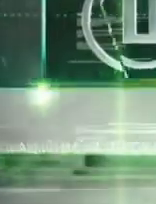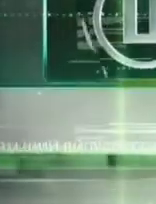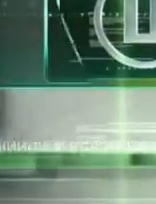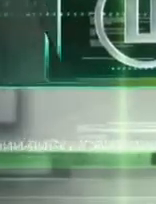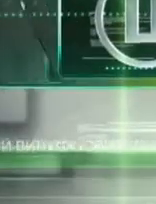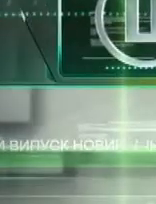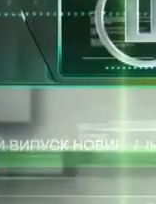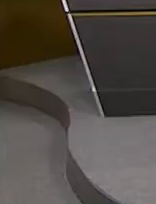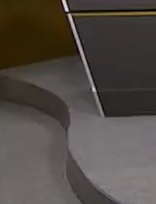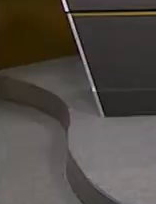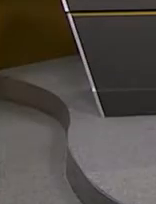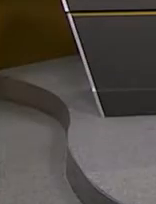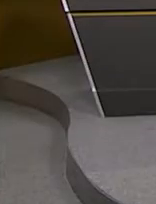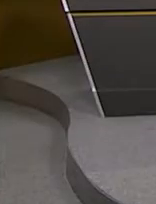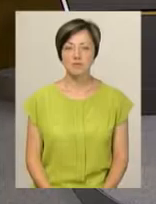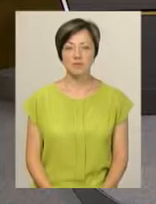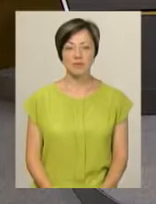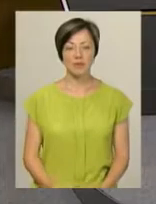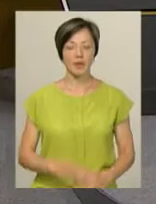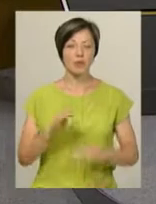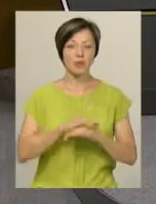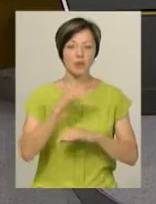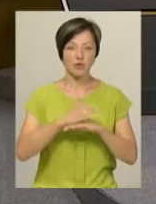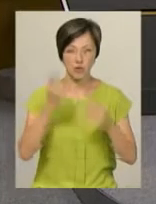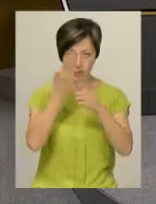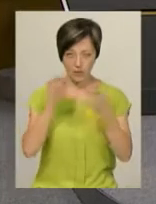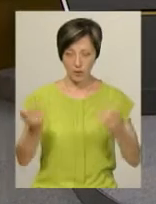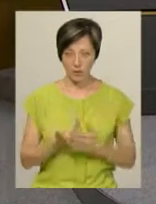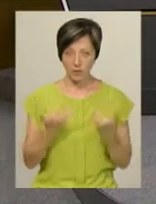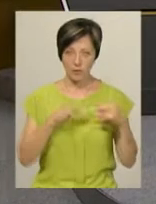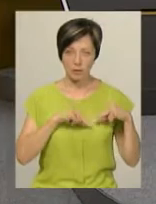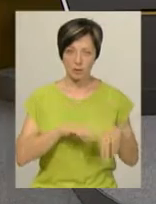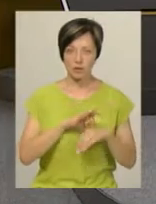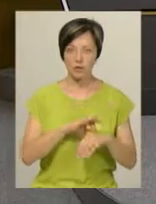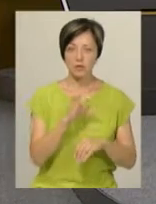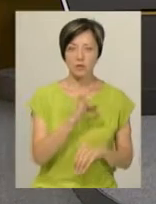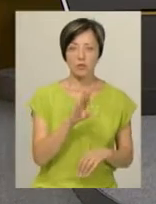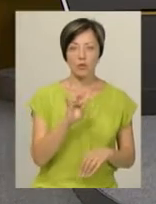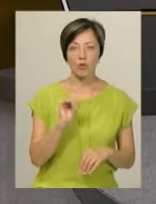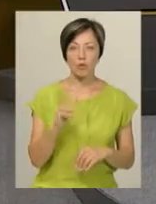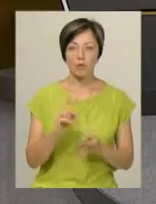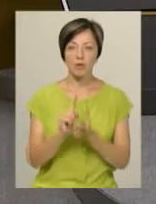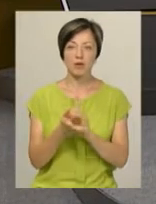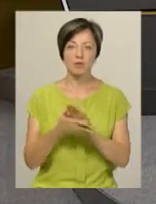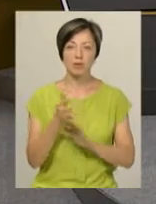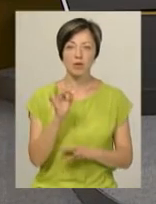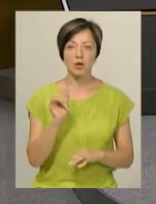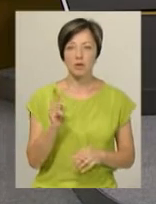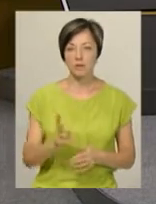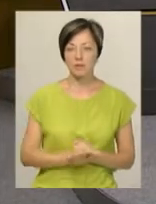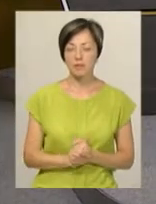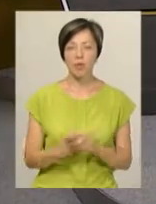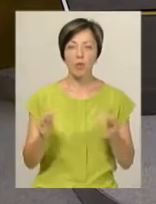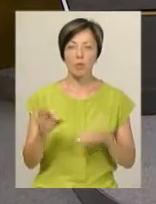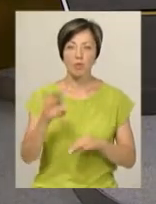Музика Доброго вечора, в ефірі випуск новин в студії ведуча Світлана Поробок, диктор жестової мови Ольга Рибак.